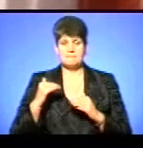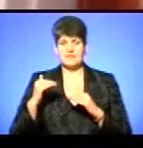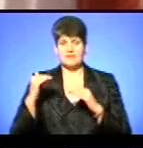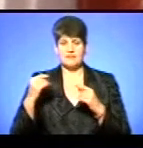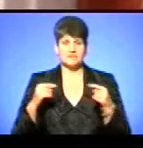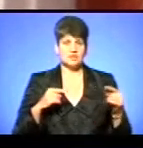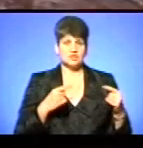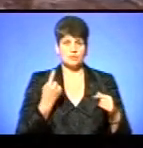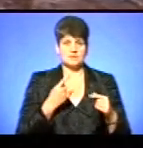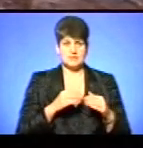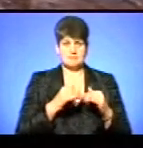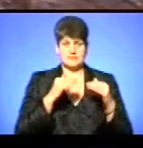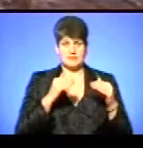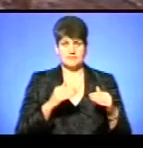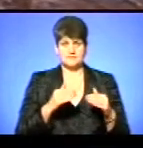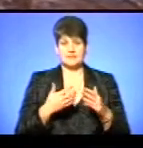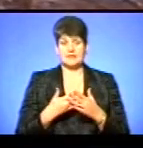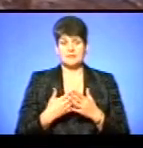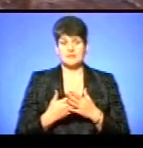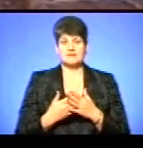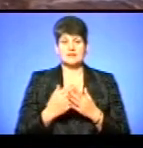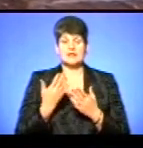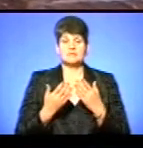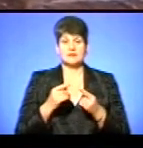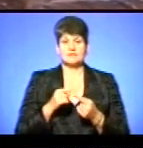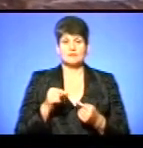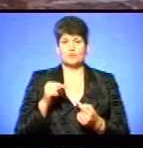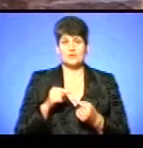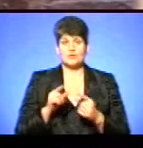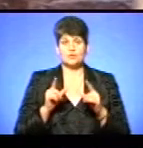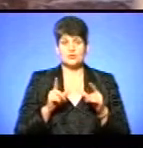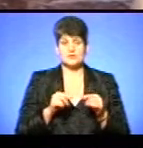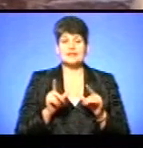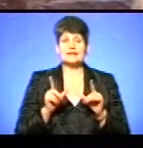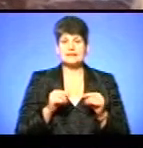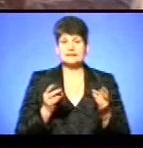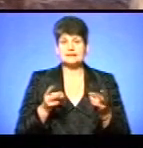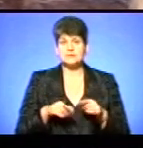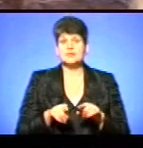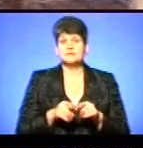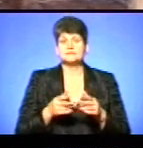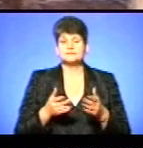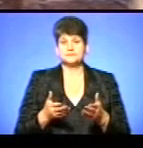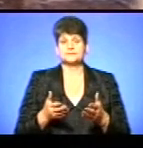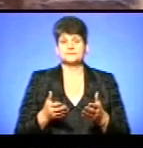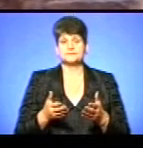областях підняли. Напевно, якби відповідав якесь проїзду. Ну, і їхати треба. І